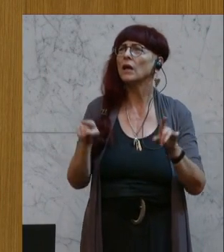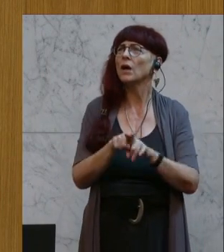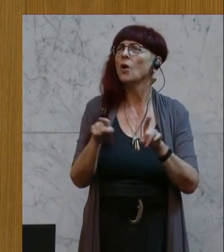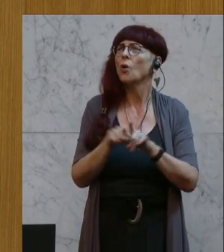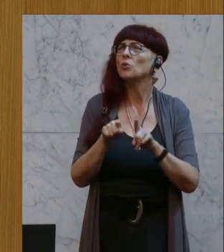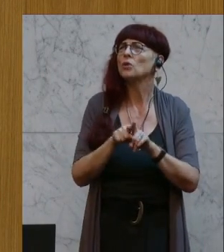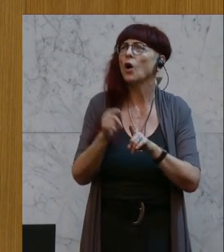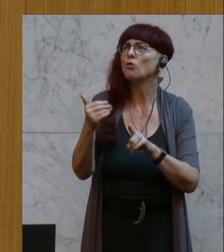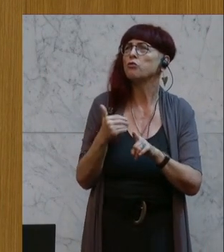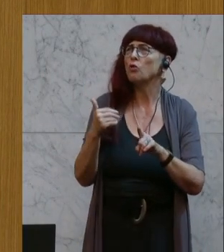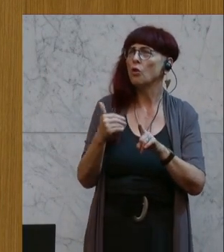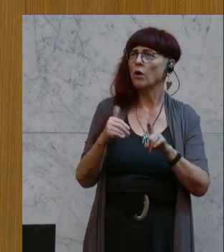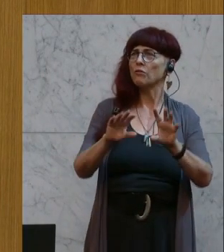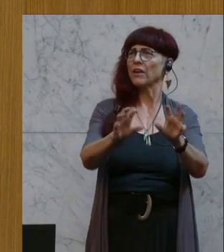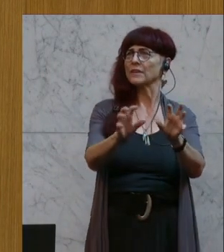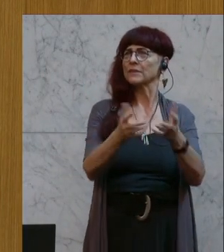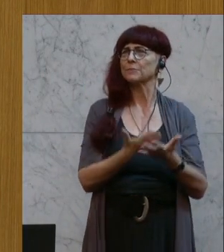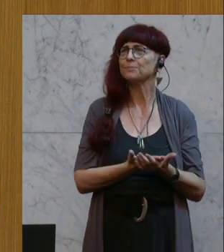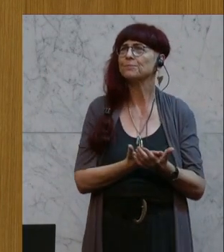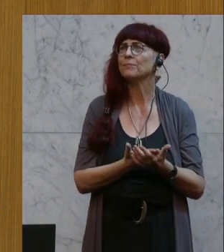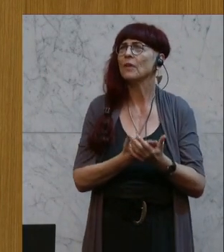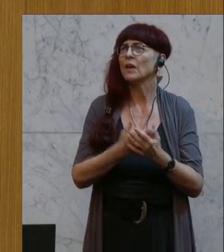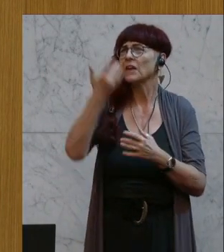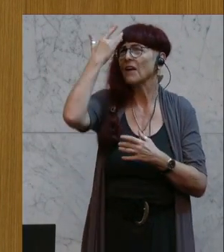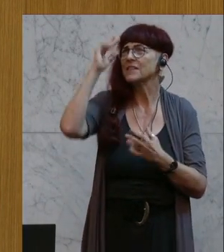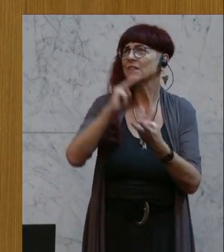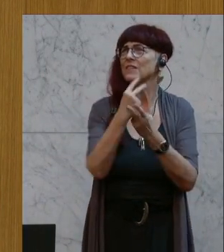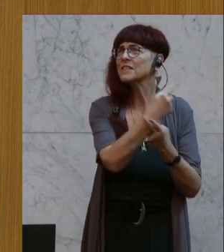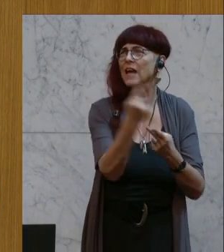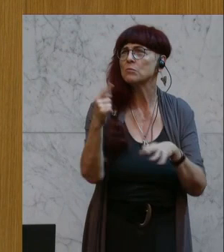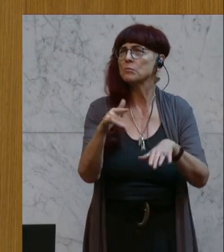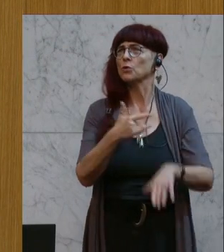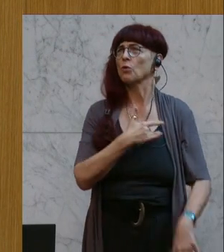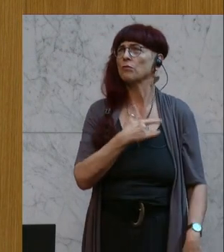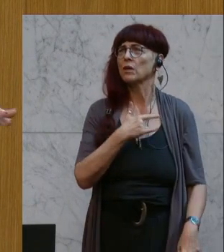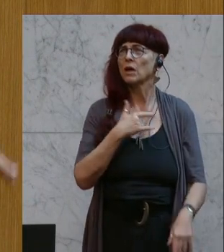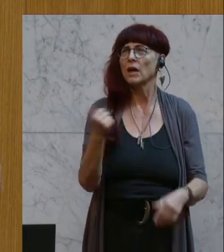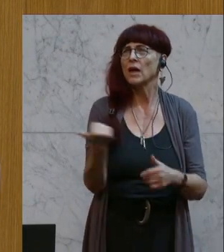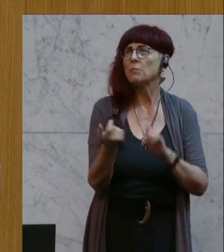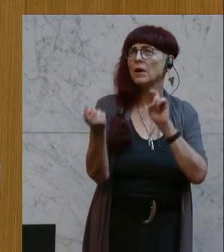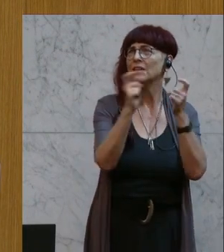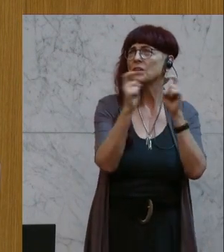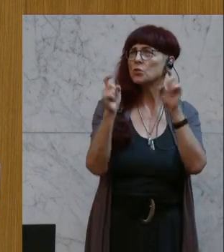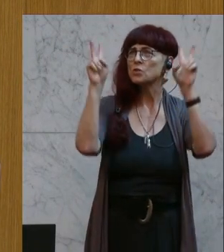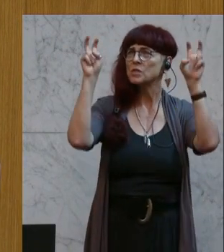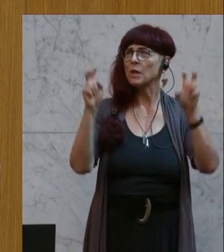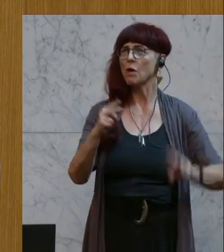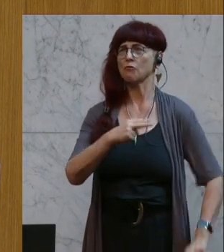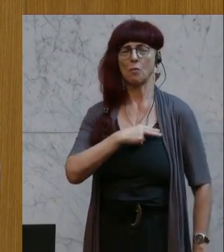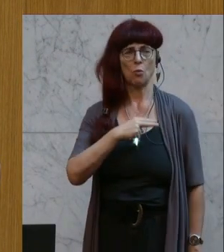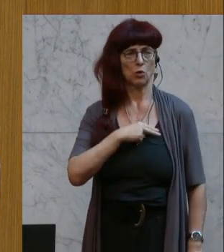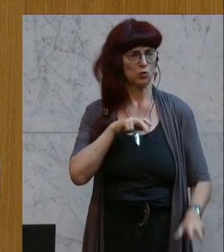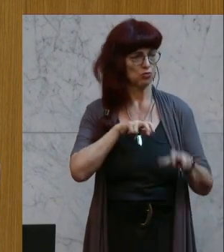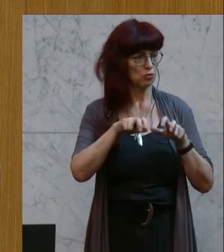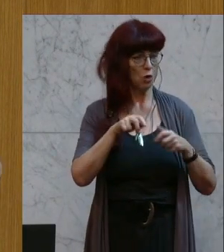Bildschirmen. Ich weiß nicht, wie es Ihnen gegangen ist, aber immer, wenn die Diskussion um Vermögensteuer geht, dann tue ich mir